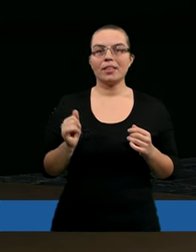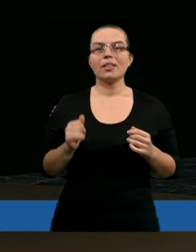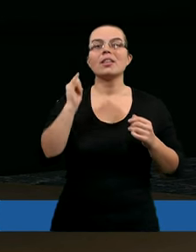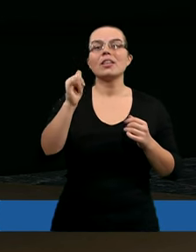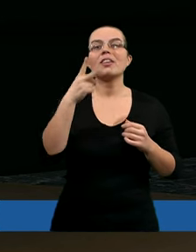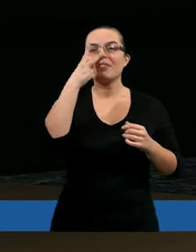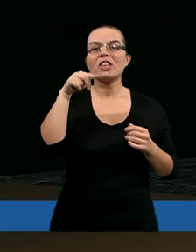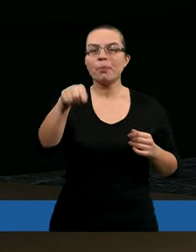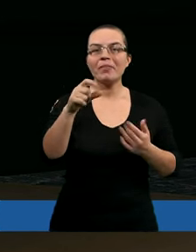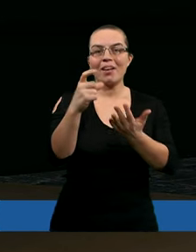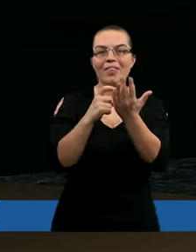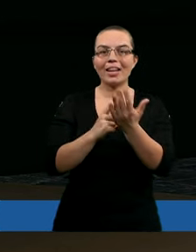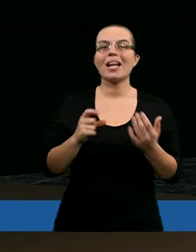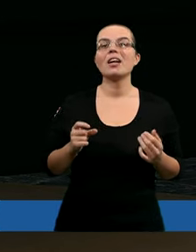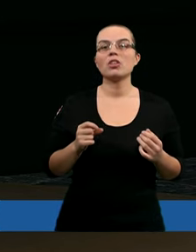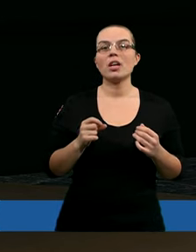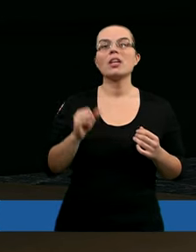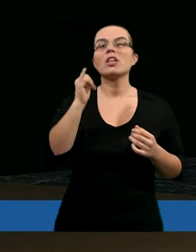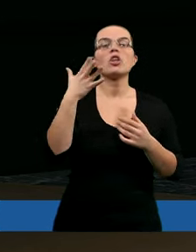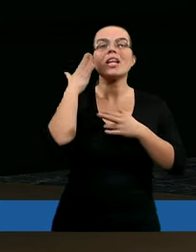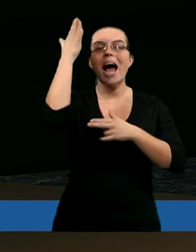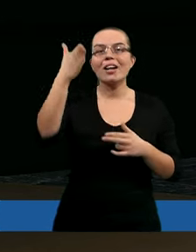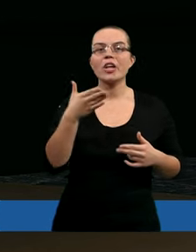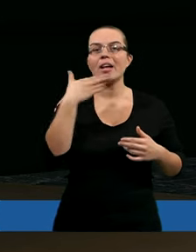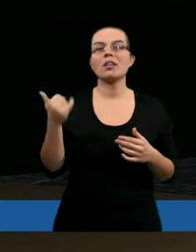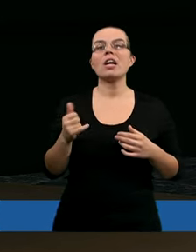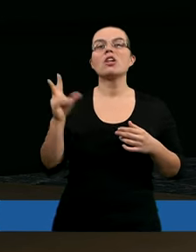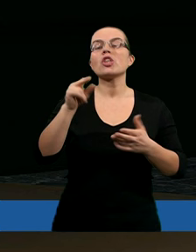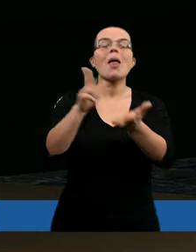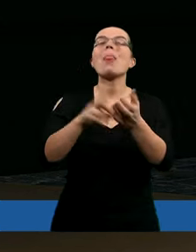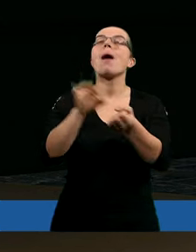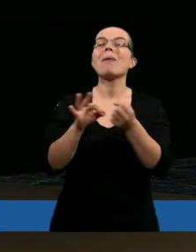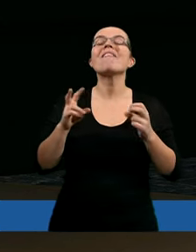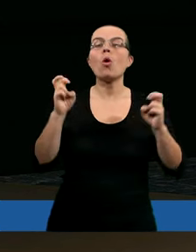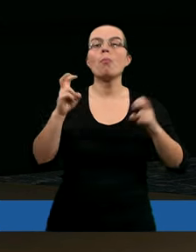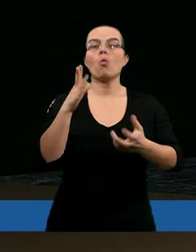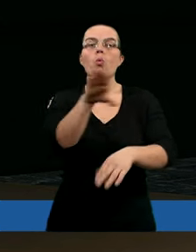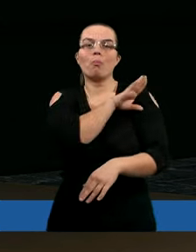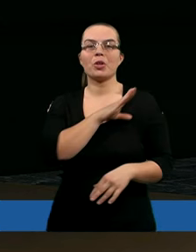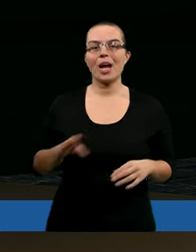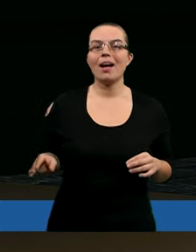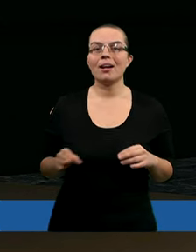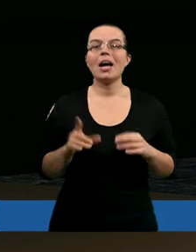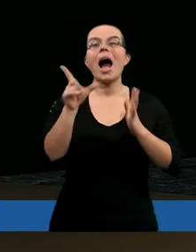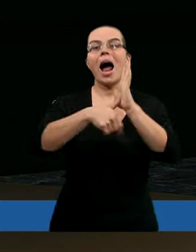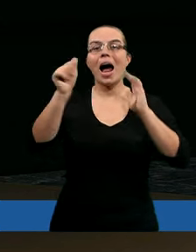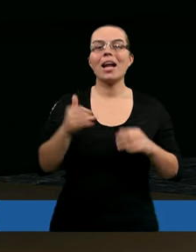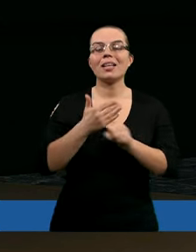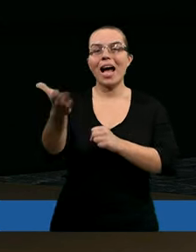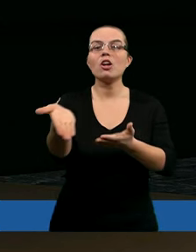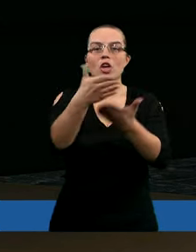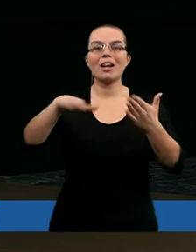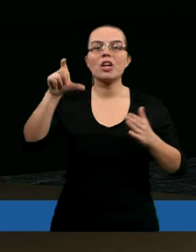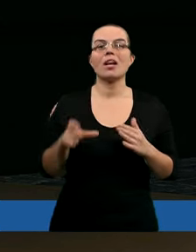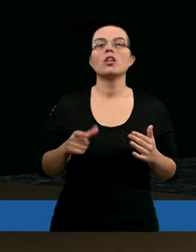Czyli z jednej strony widzimy to, jakby Job rzeczywiście nie miał nadziei. Miał przeświadczenie, że na pewno umrze. Ale dalsza